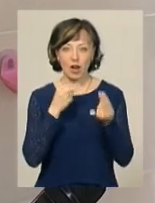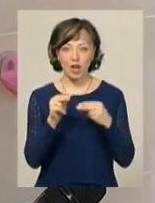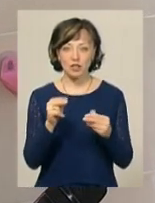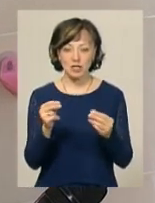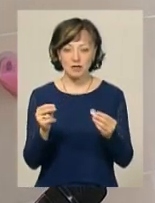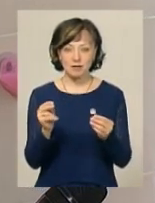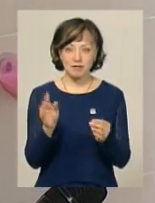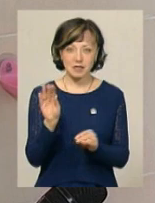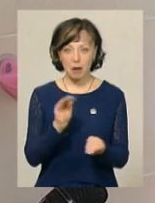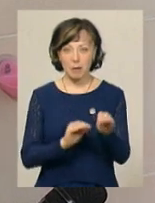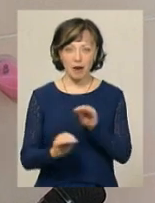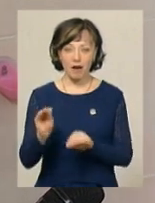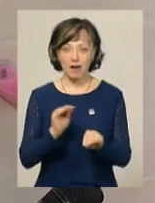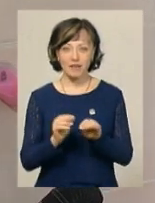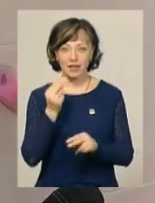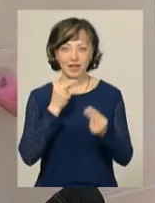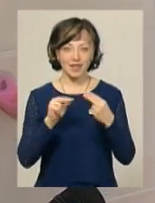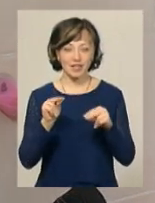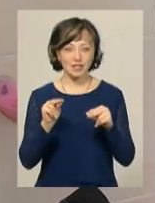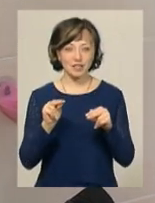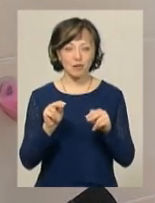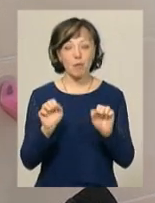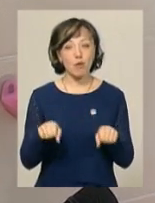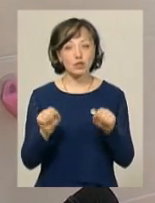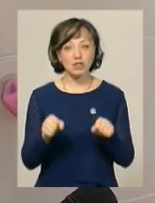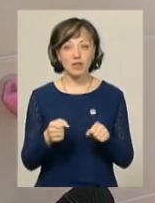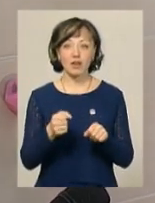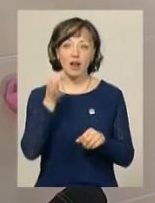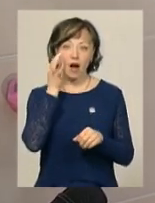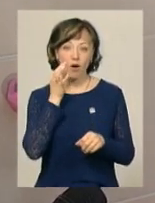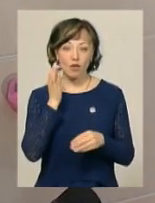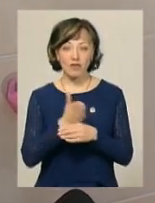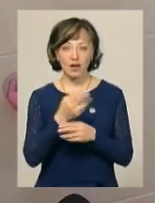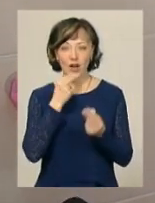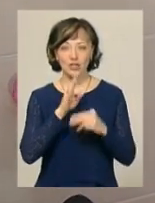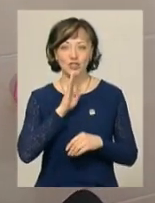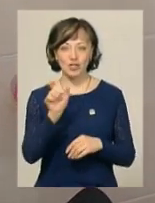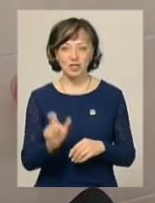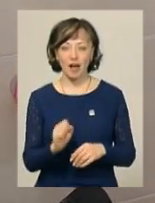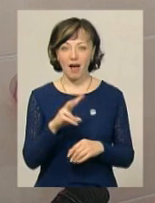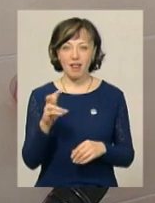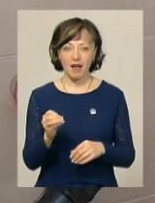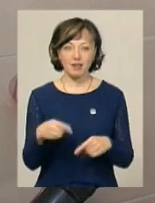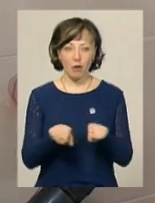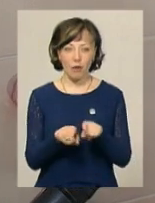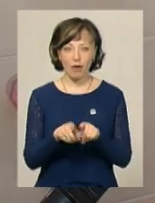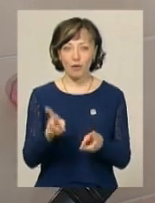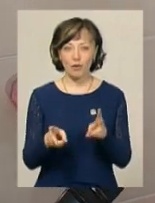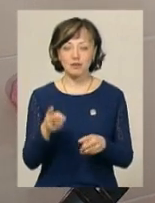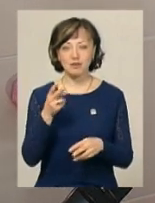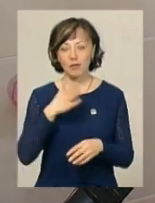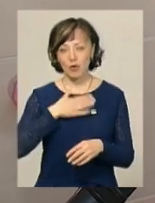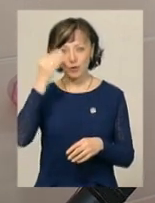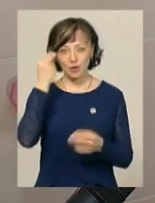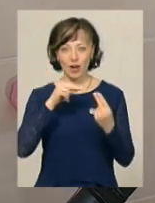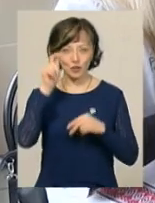заправити, він її зможе. Краще й жінка. Можливо, для кондитерських виробів краще жінка. Але для такої кухні, на